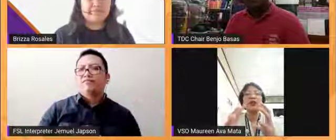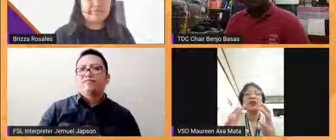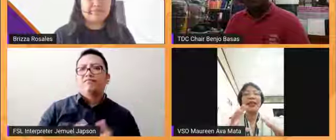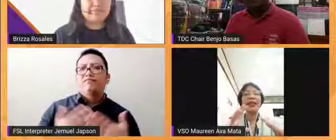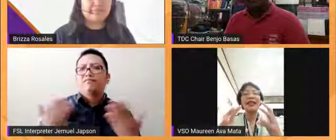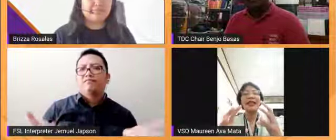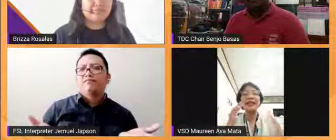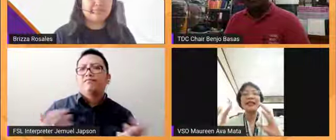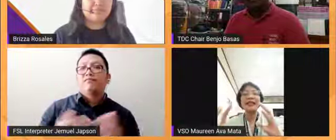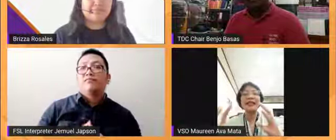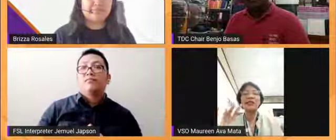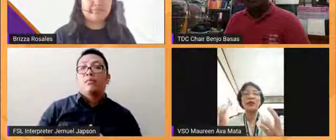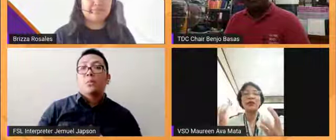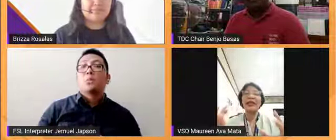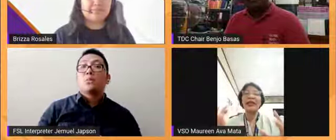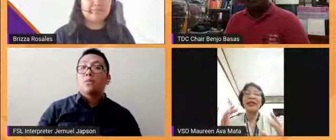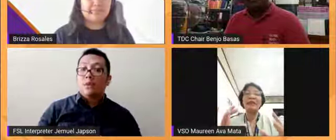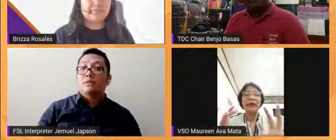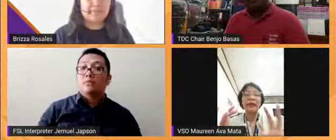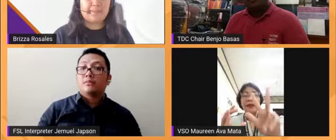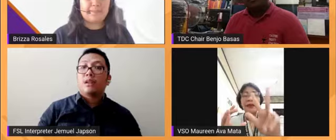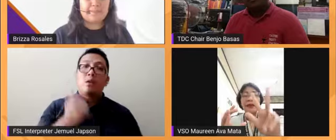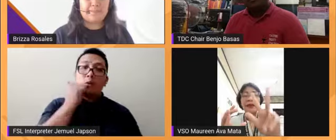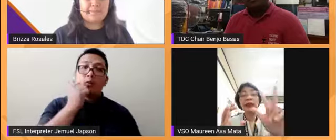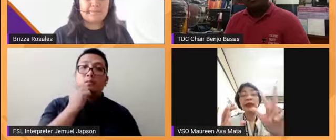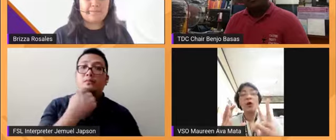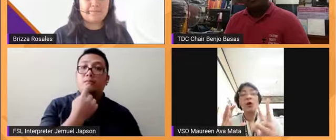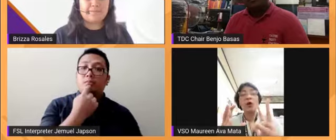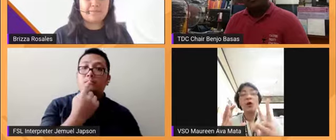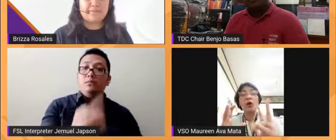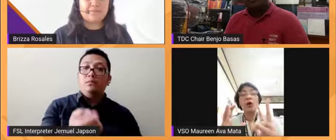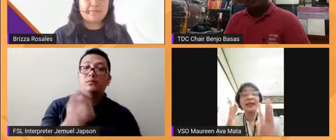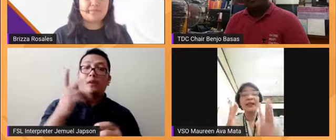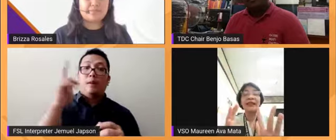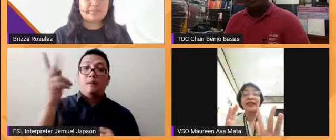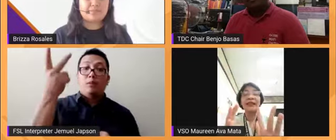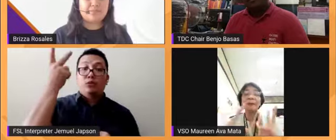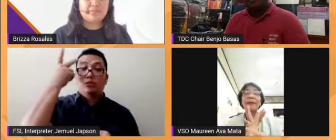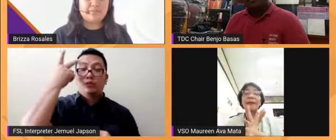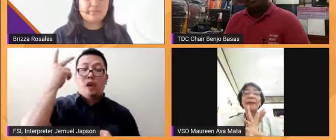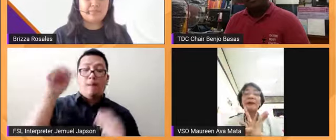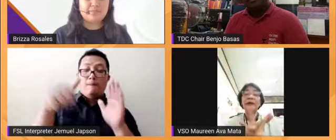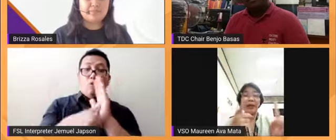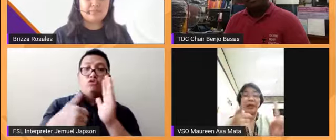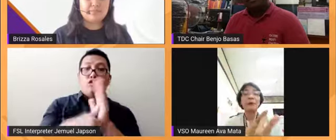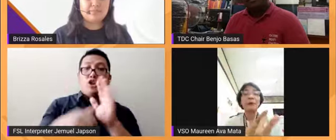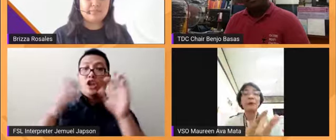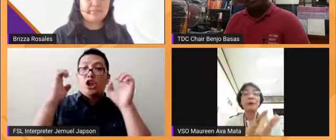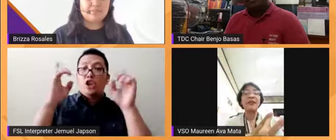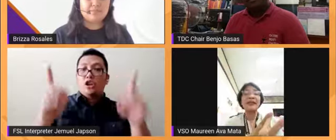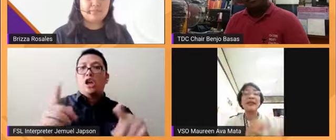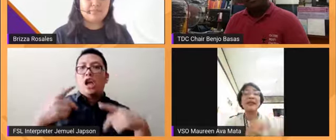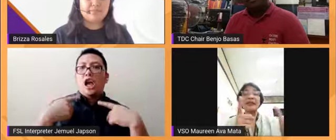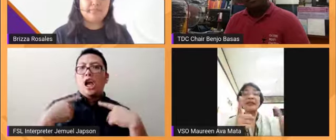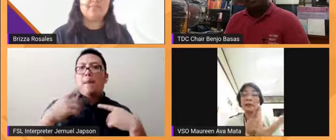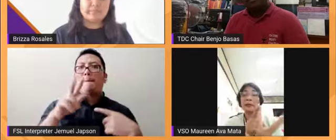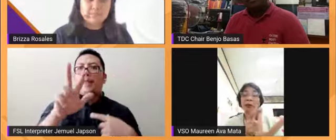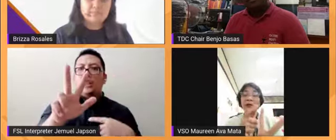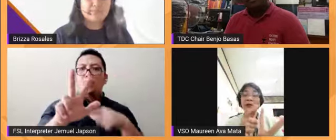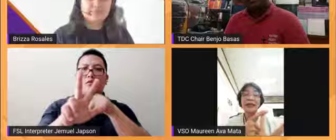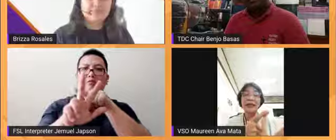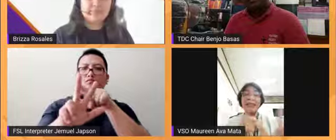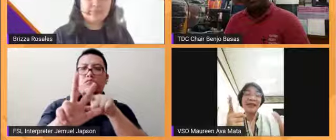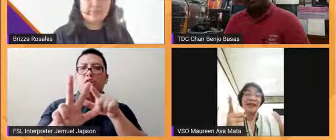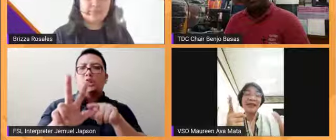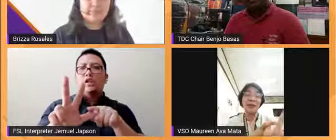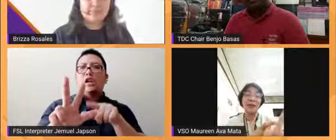Siguro ganito lagi naming sinasabi sa voter ed namin tatlo ang options natin APP regular polling